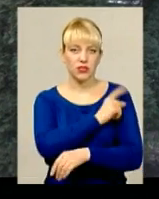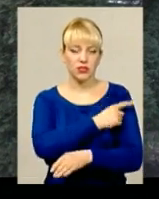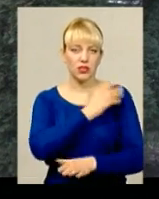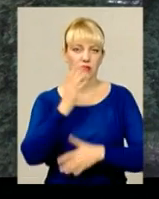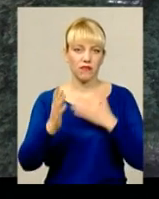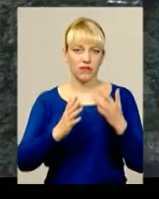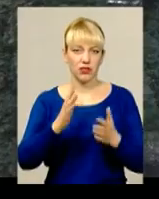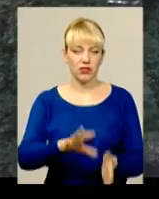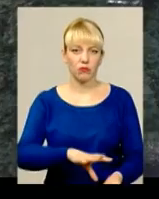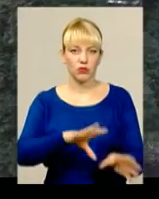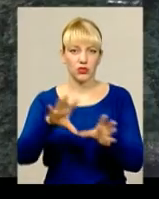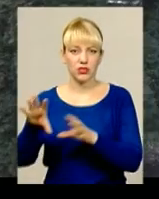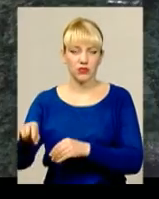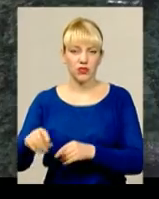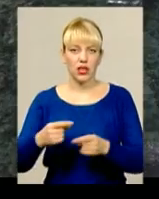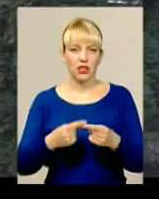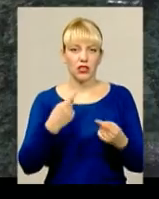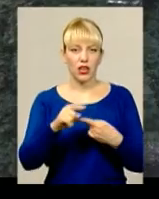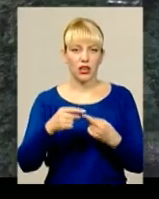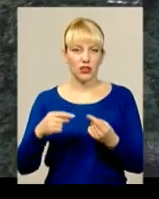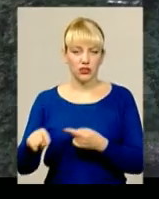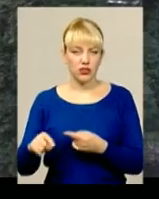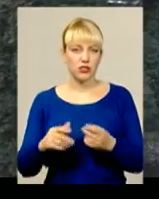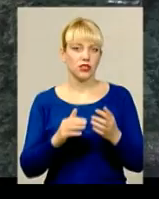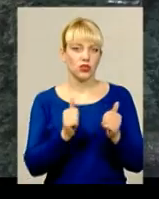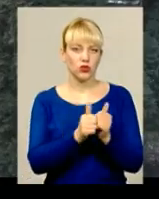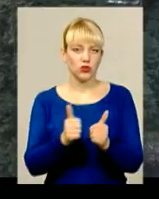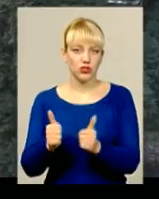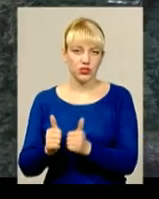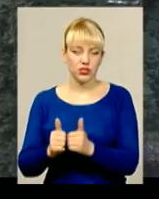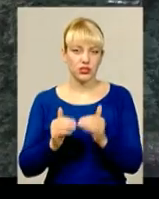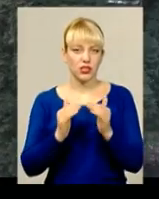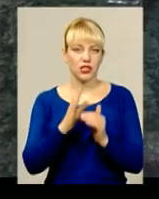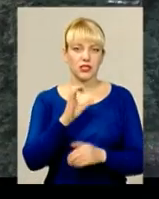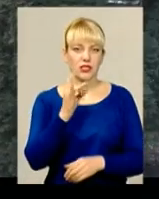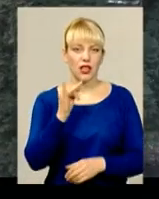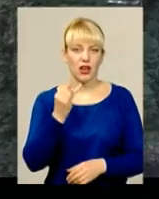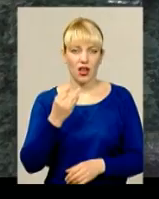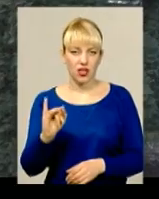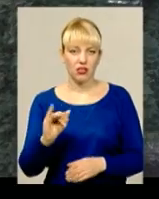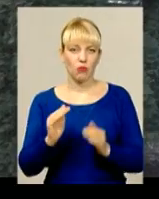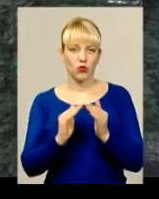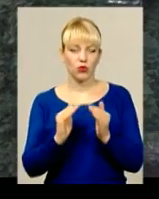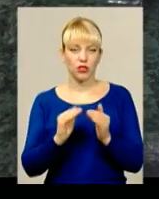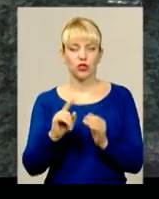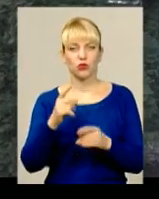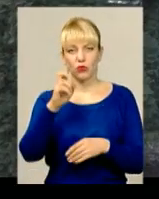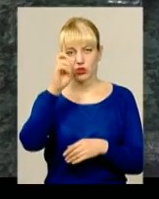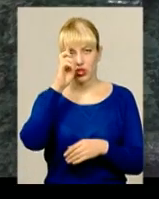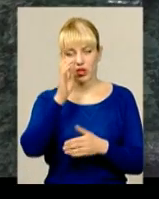поширювався, і це призводило те, що горіли сусідські сараї, а також житлові будинки. Тому ДСУ